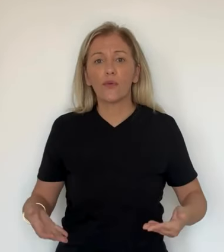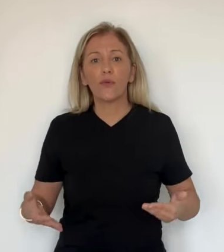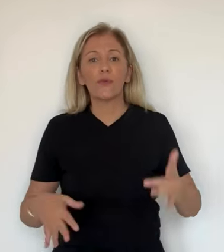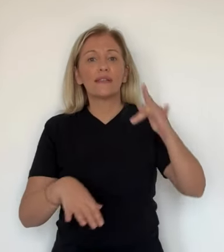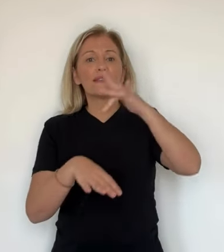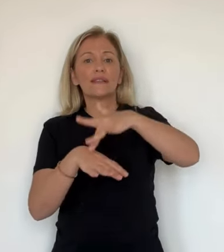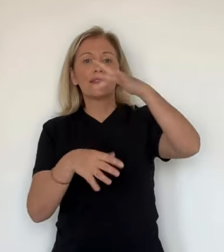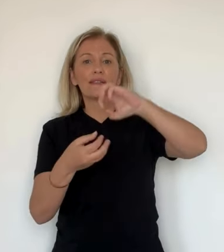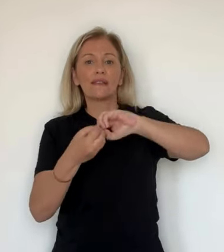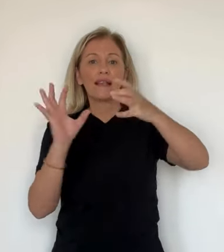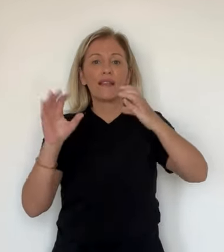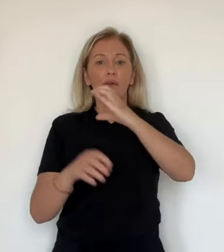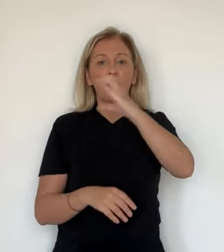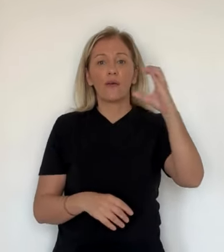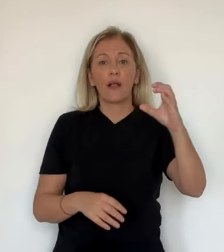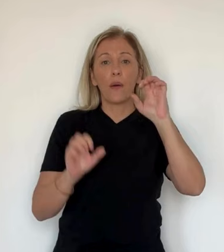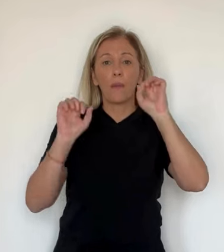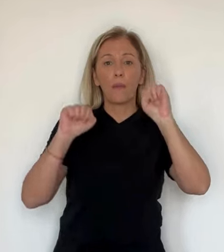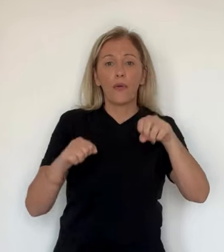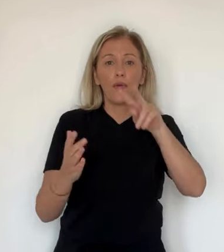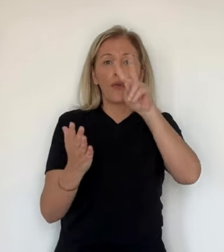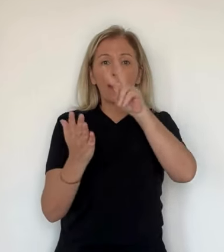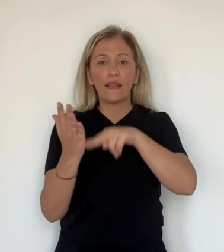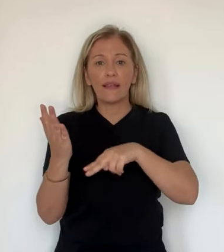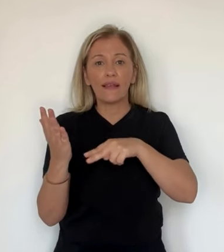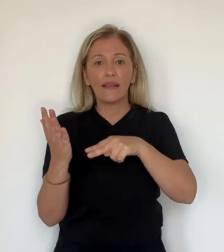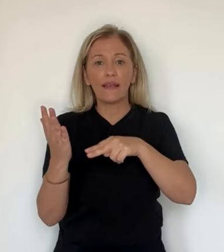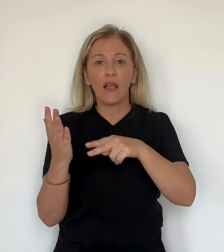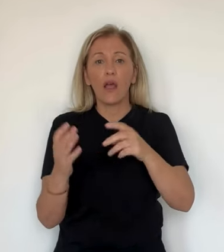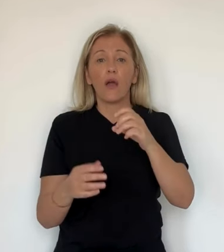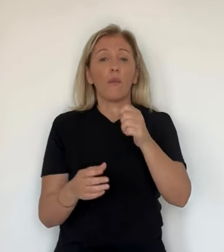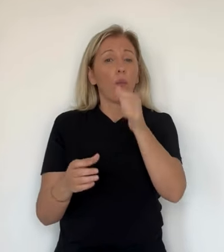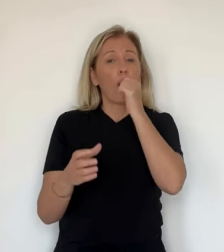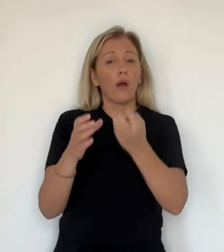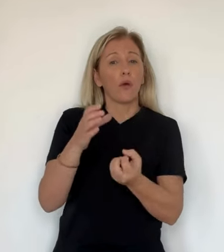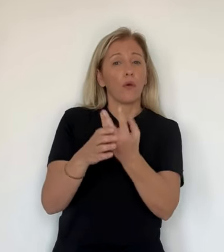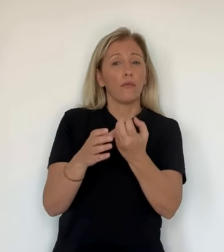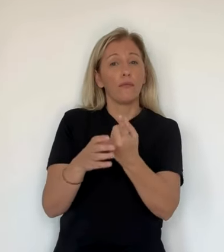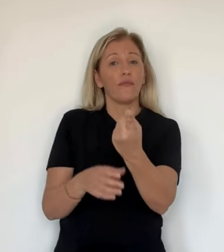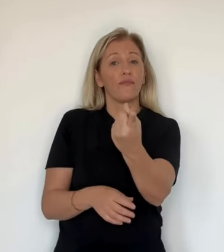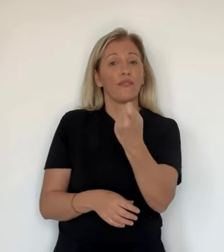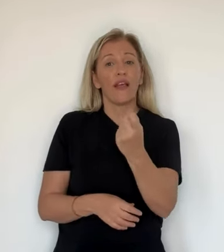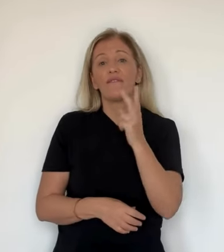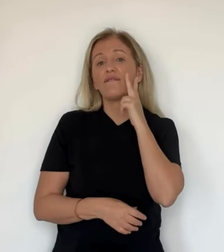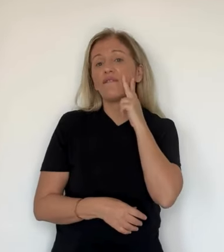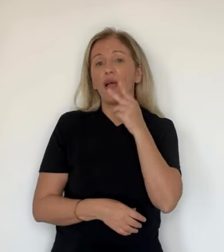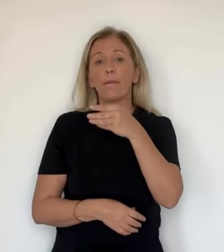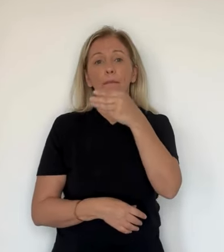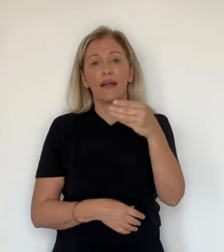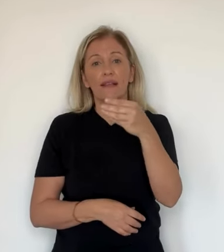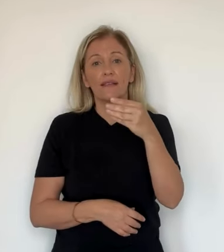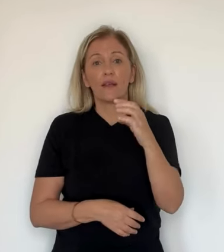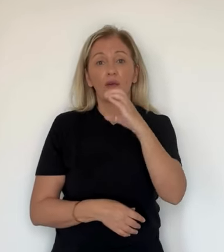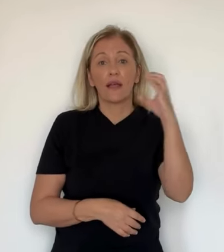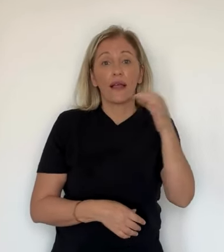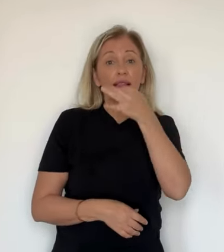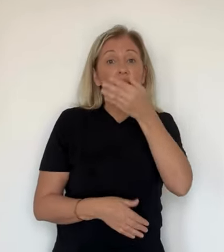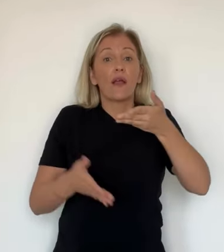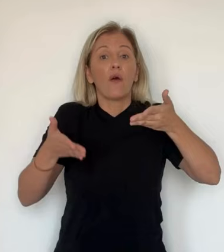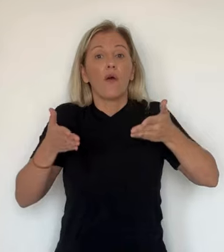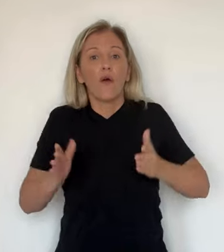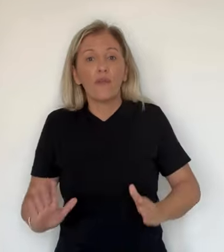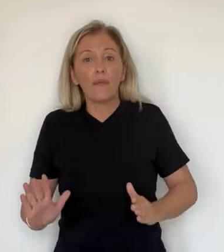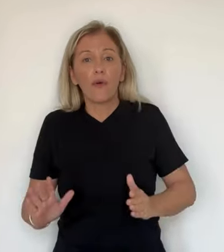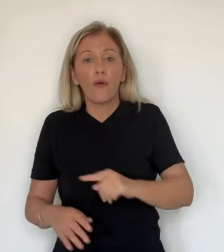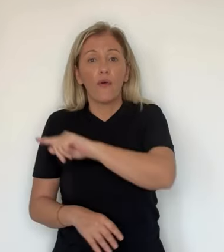vin Marianne. Coca-Cola reconnaît d'une manière officielle qu'ils